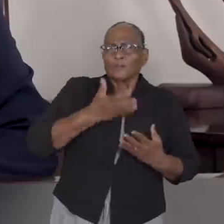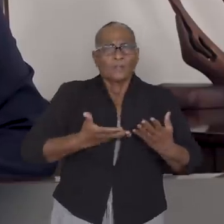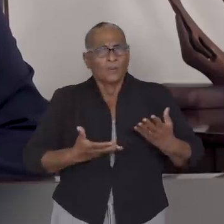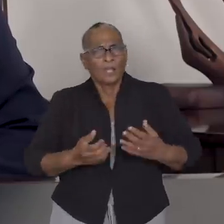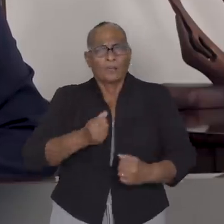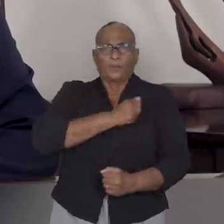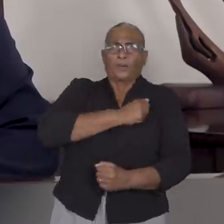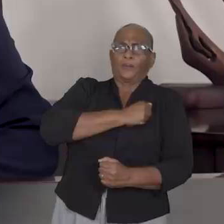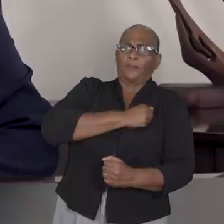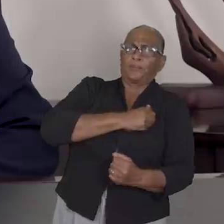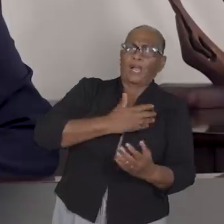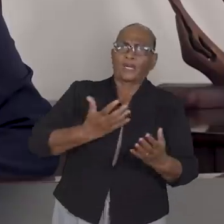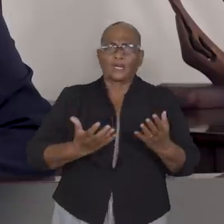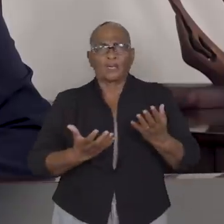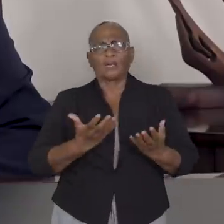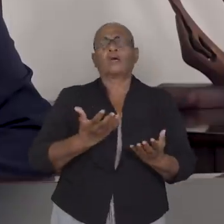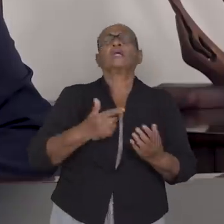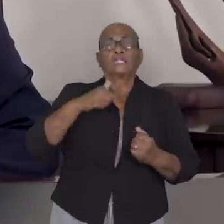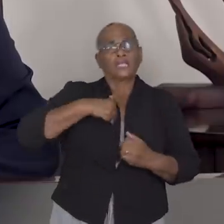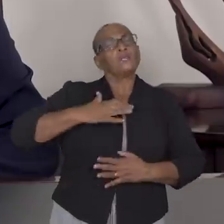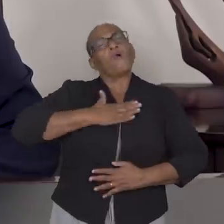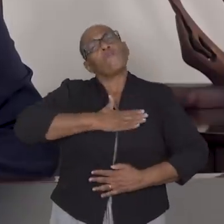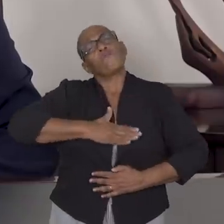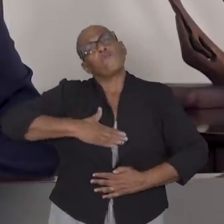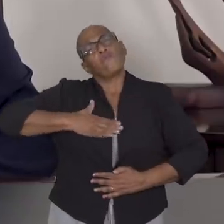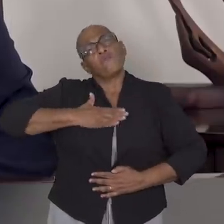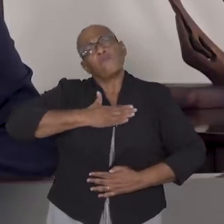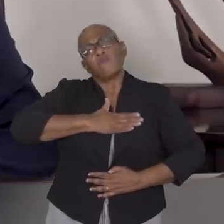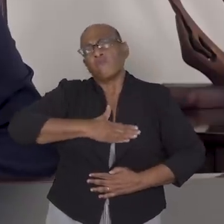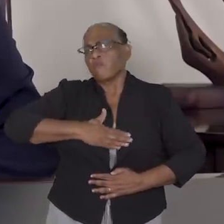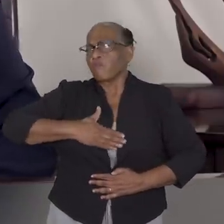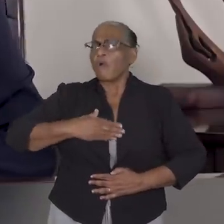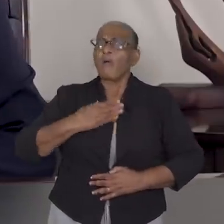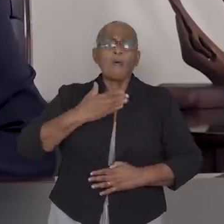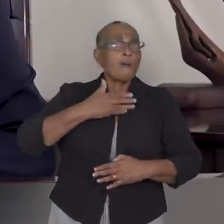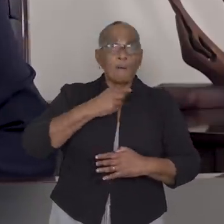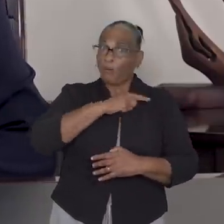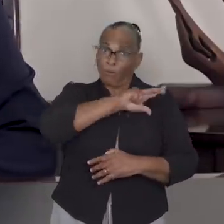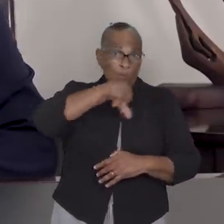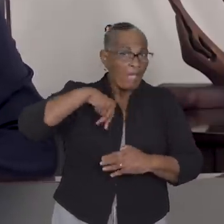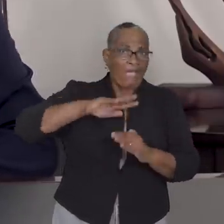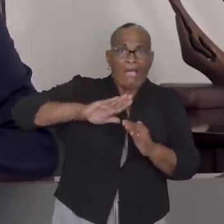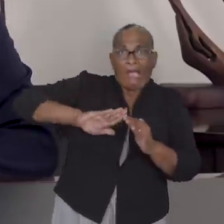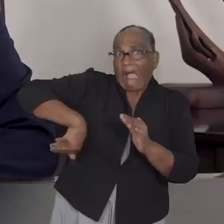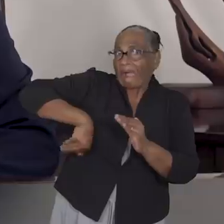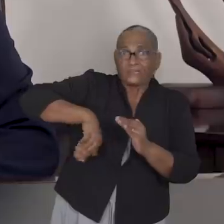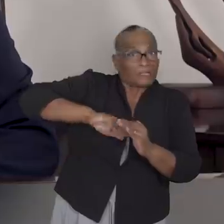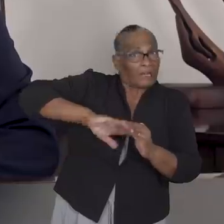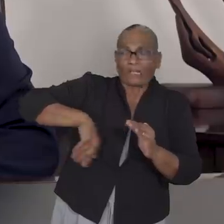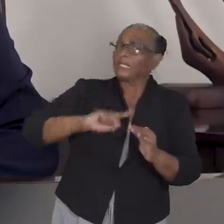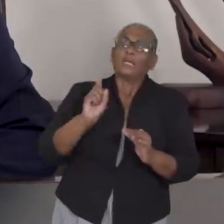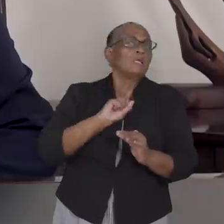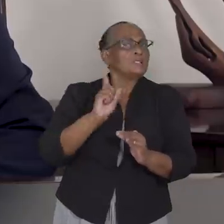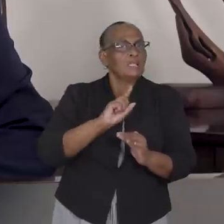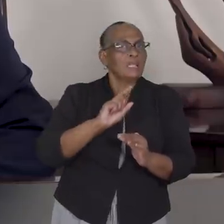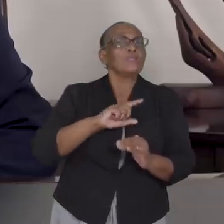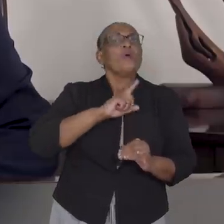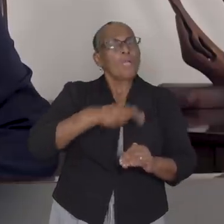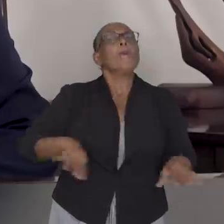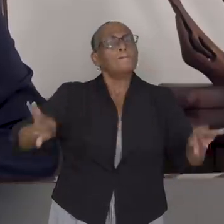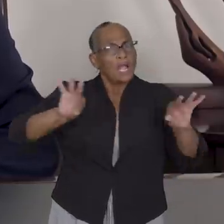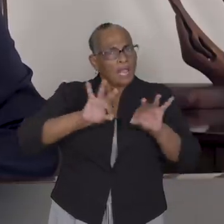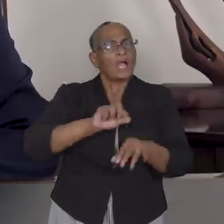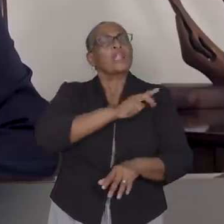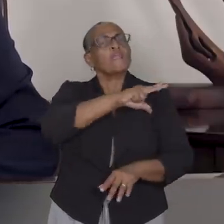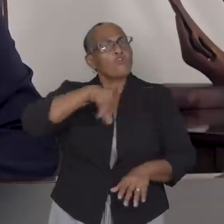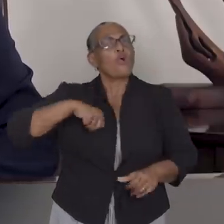begrijpen uw angst. Deze gevoelens echter mogen ons niet achterhouden van datgene dat belangrijk voor